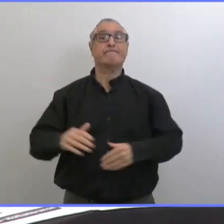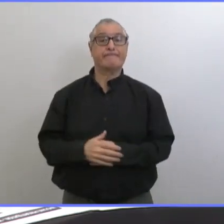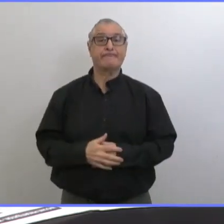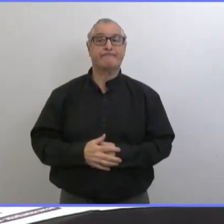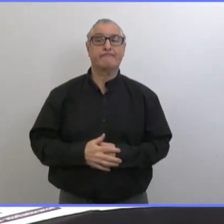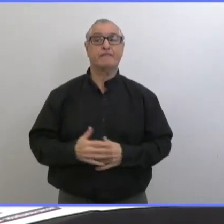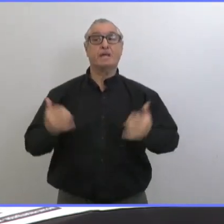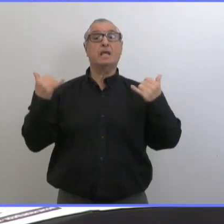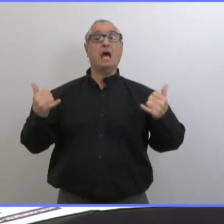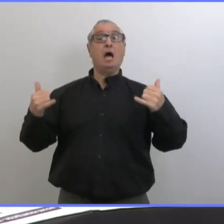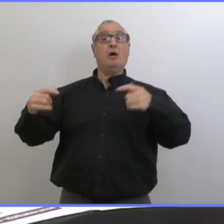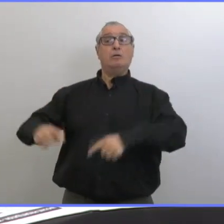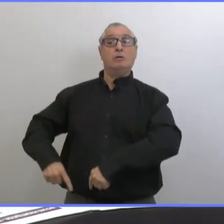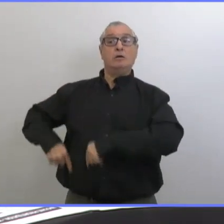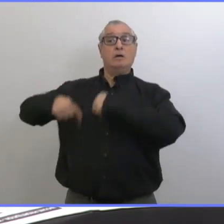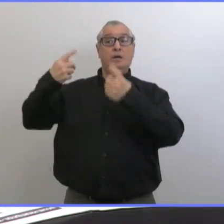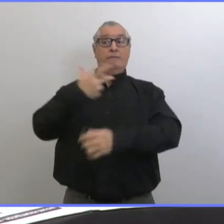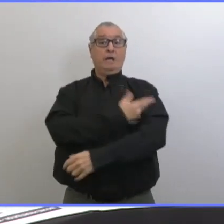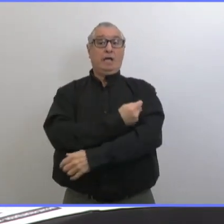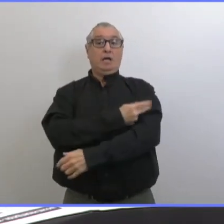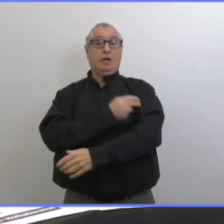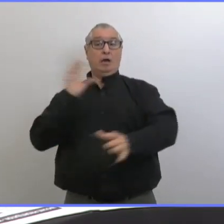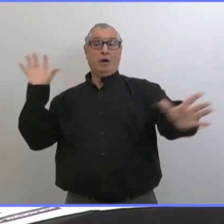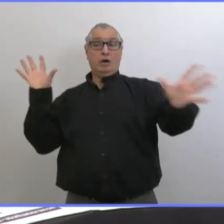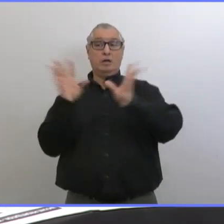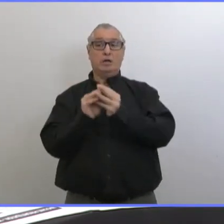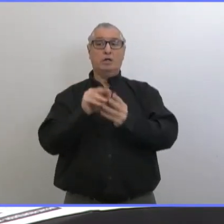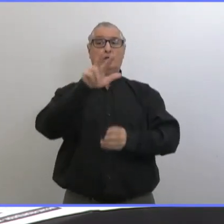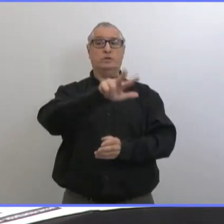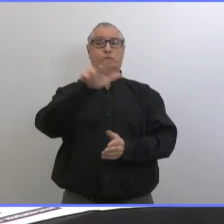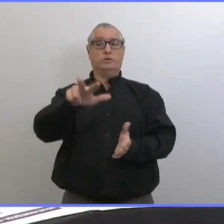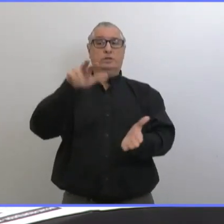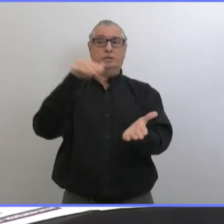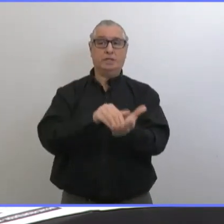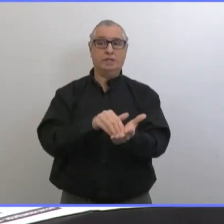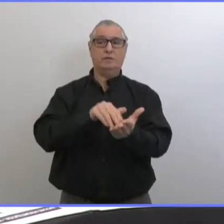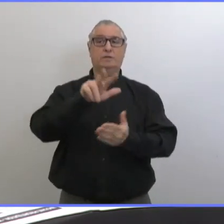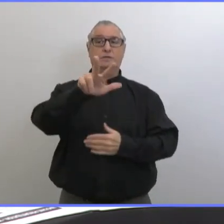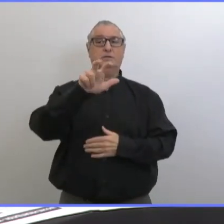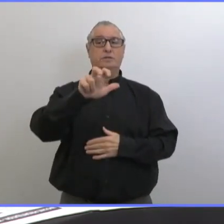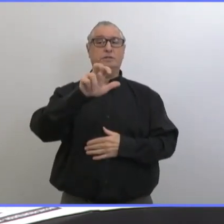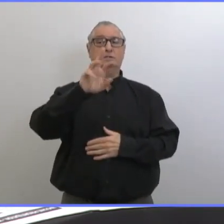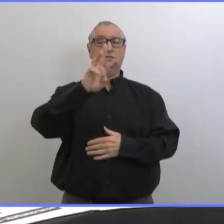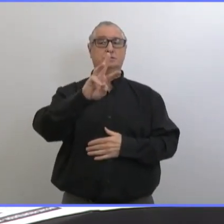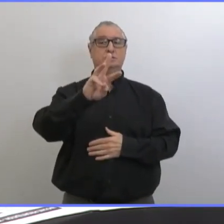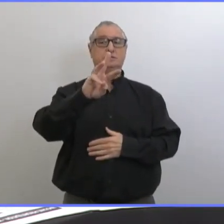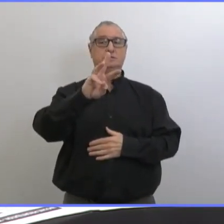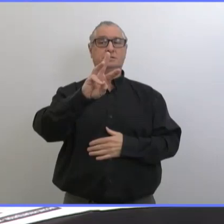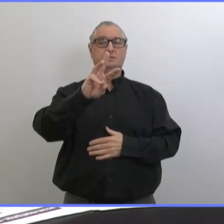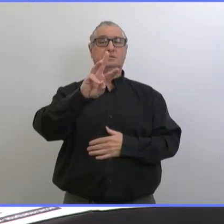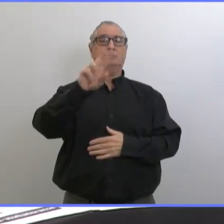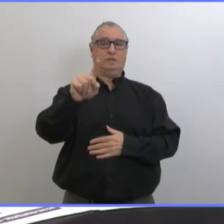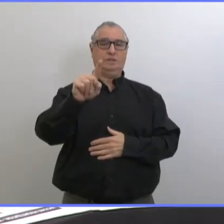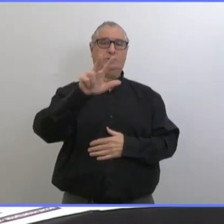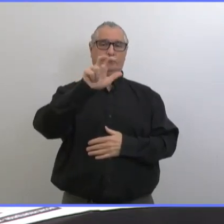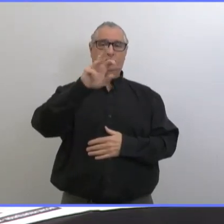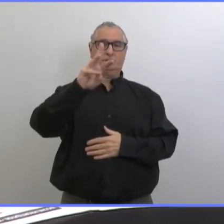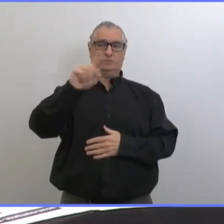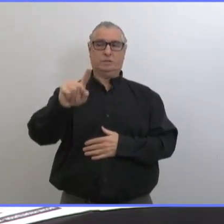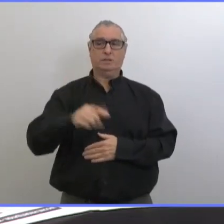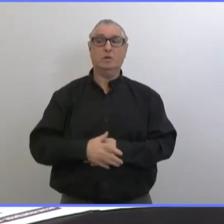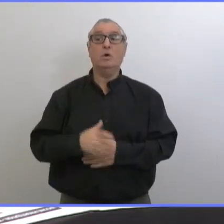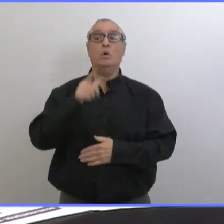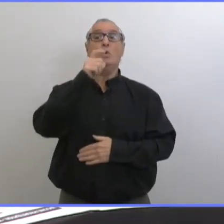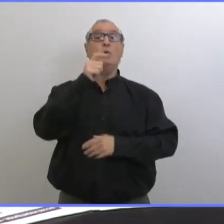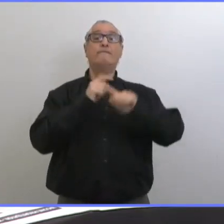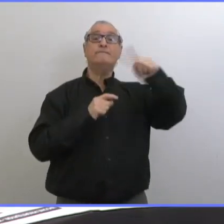361 doses de vaccins qui ont été administrées, notamment 23 187 premières doses